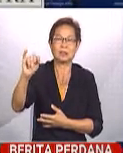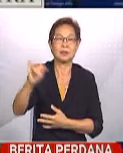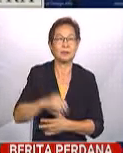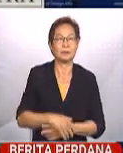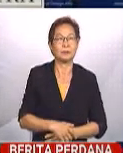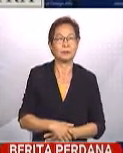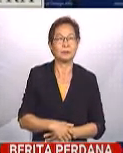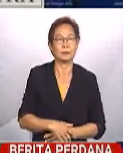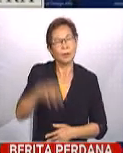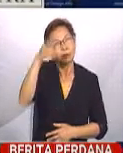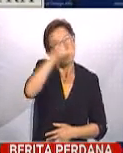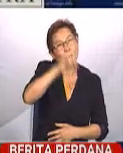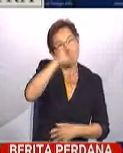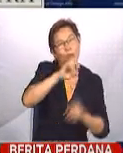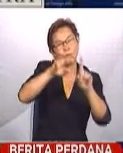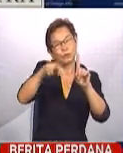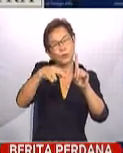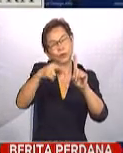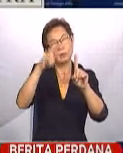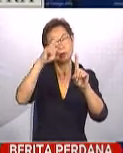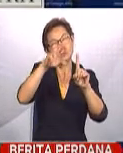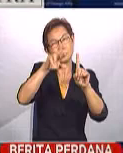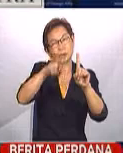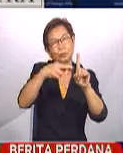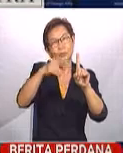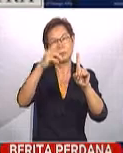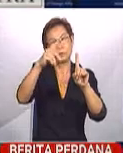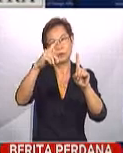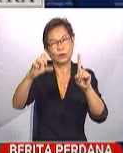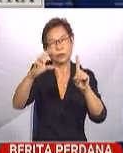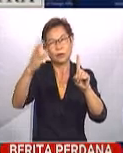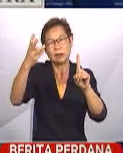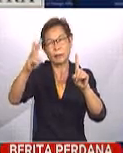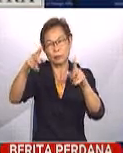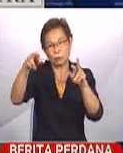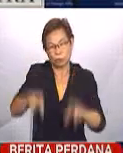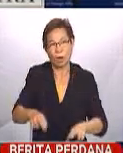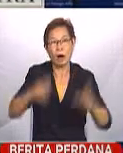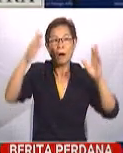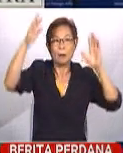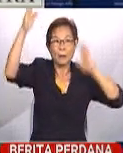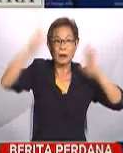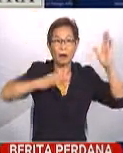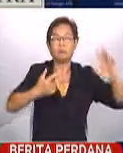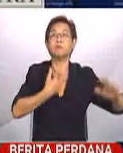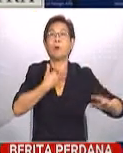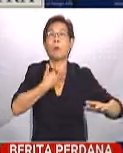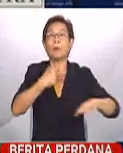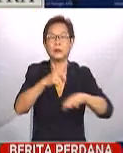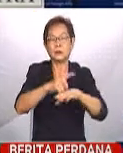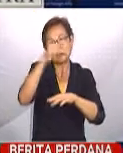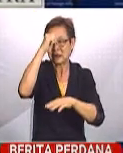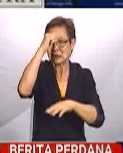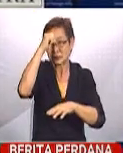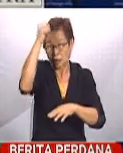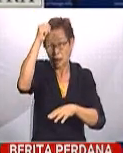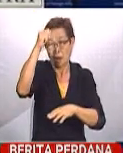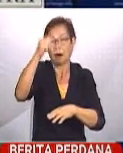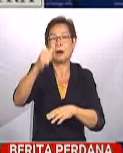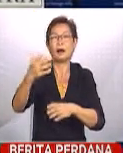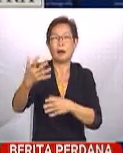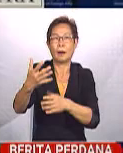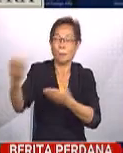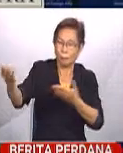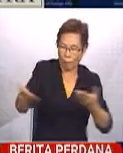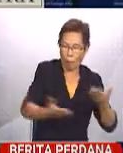Dijangkakan seramai 1,116 orang, rakyat Malaysia yang terkandas di India akan dapat